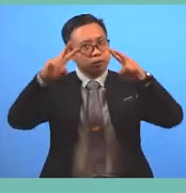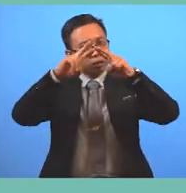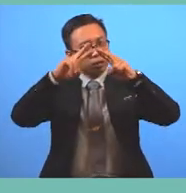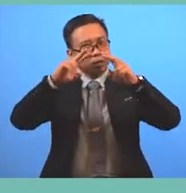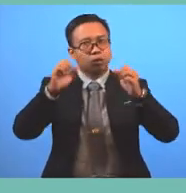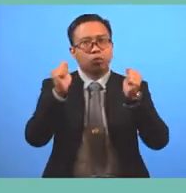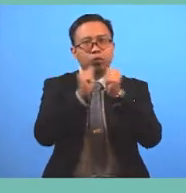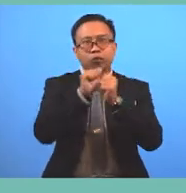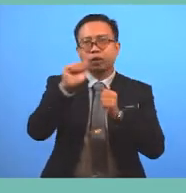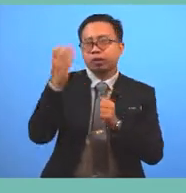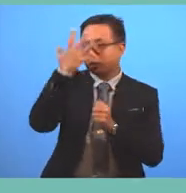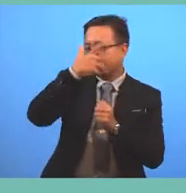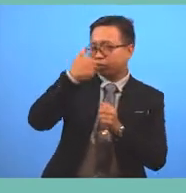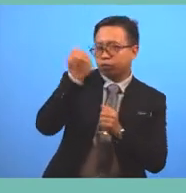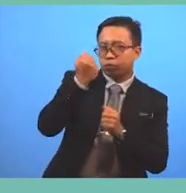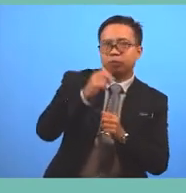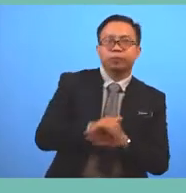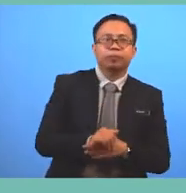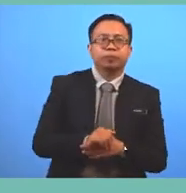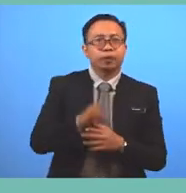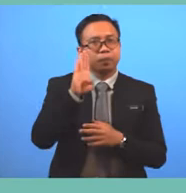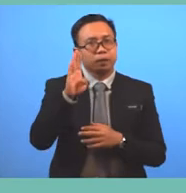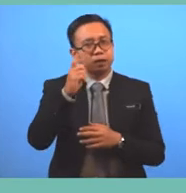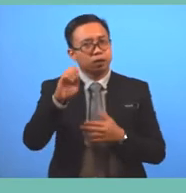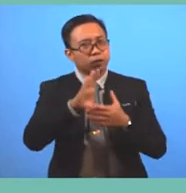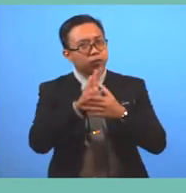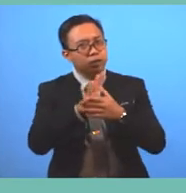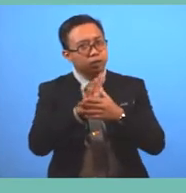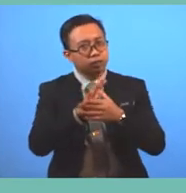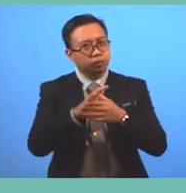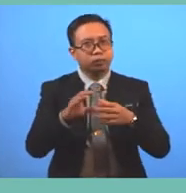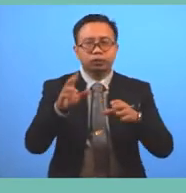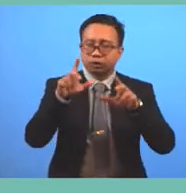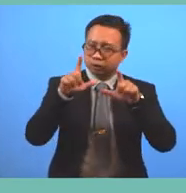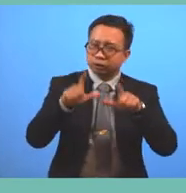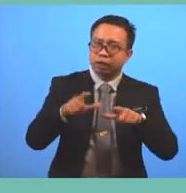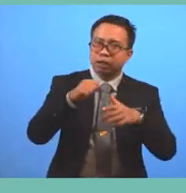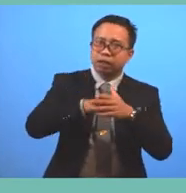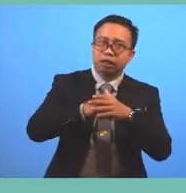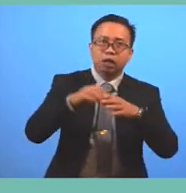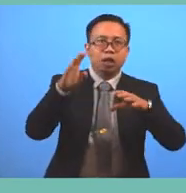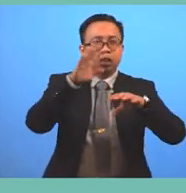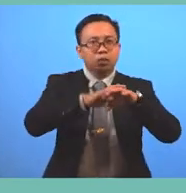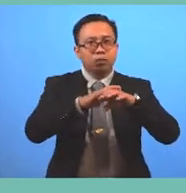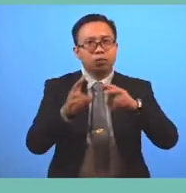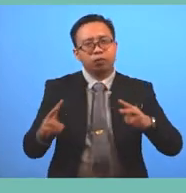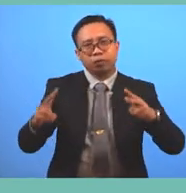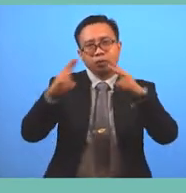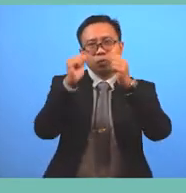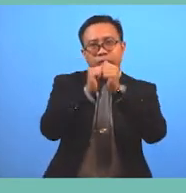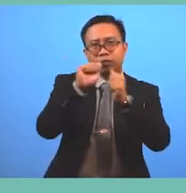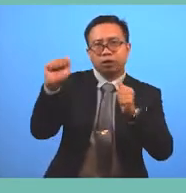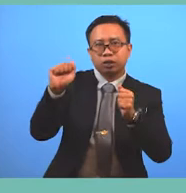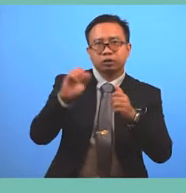B. The film is set at the top of a mountain with a spectacular, superb